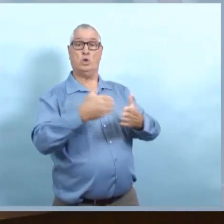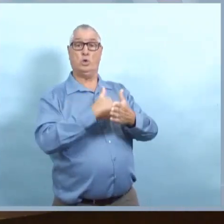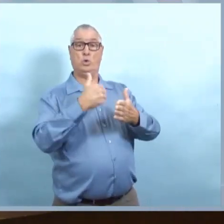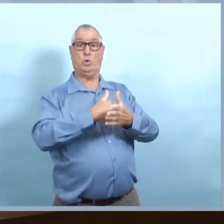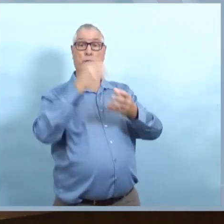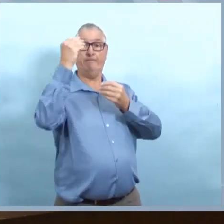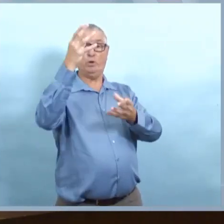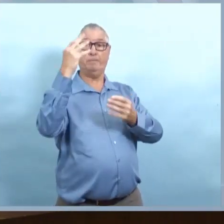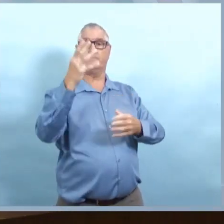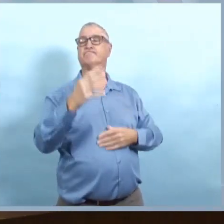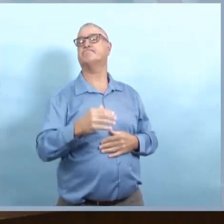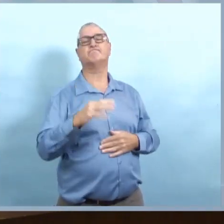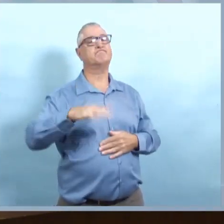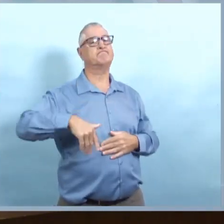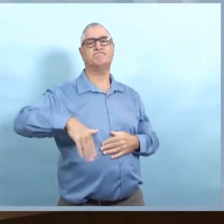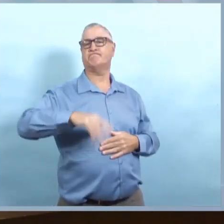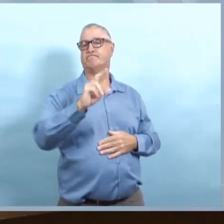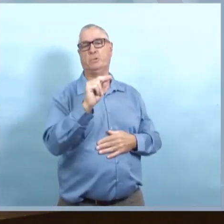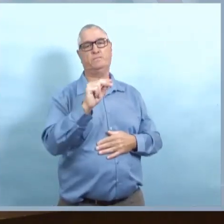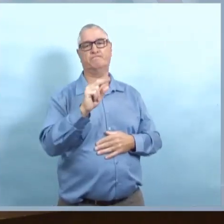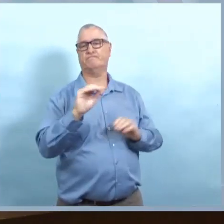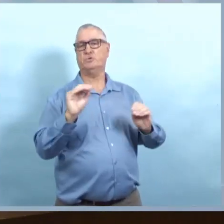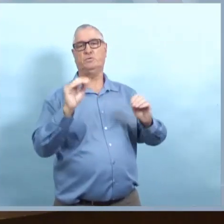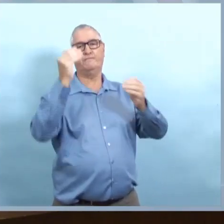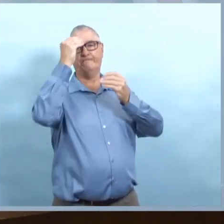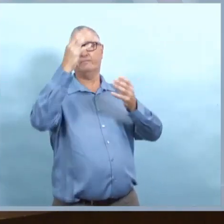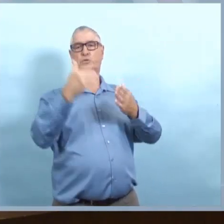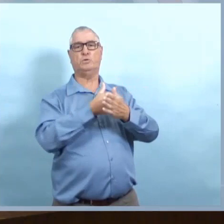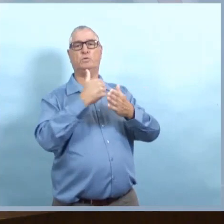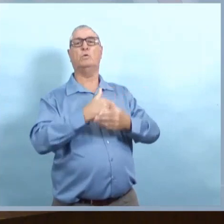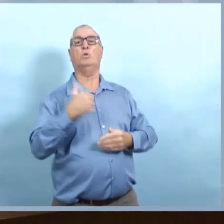Oui, nous avons une idée des facteurs